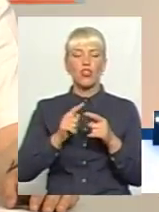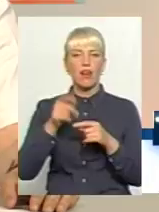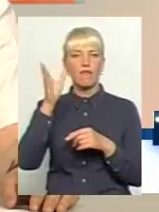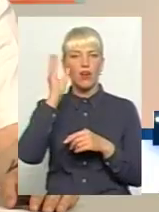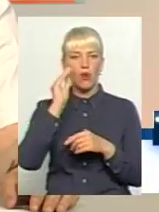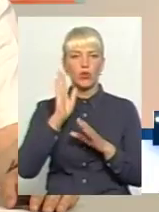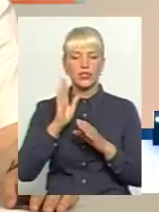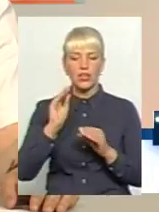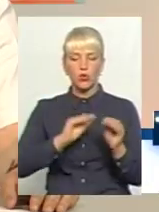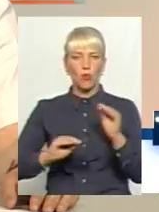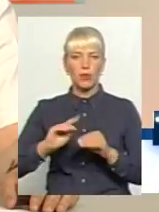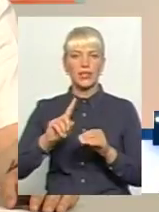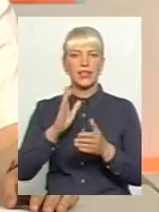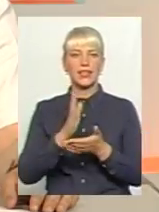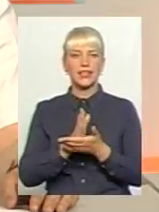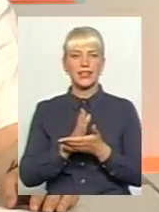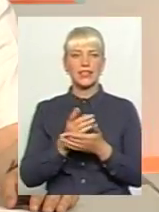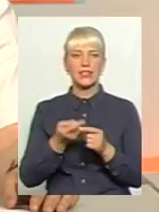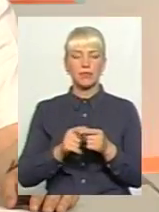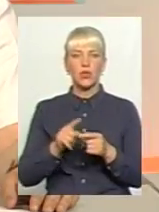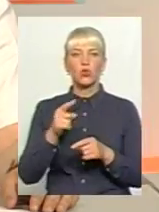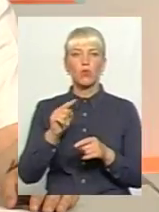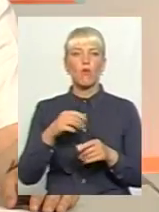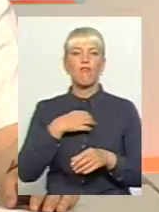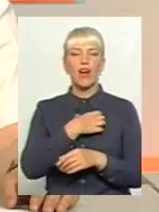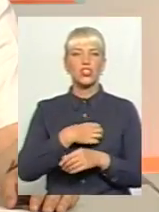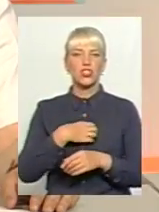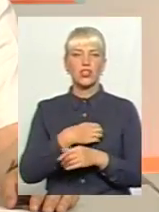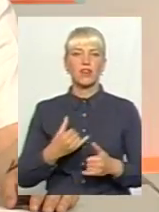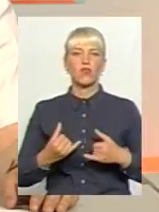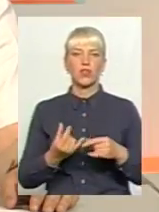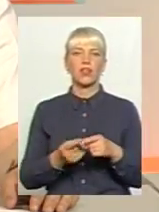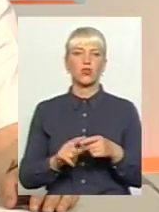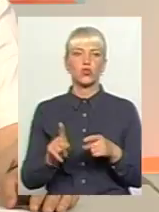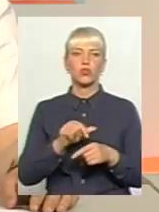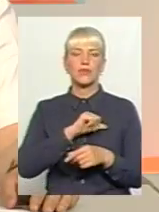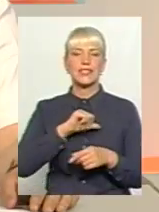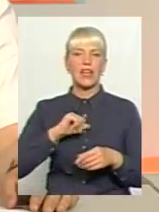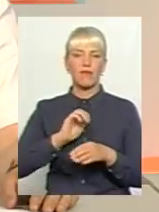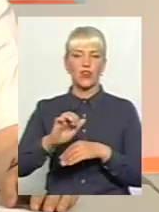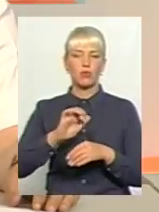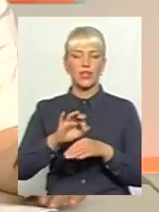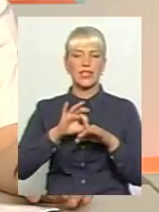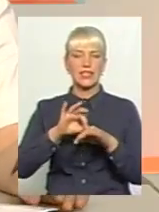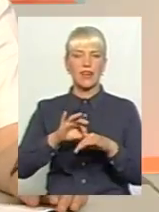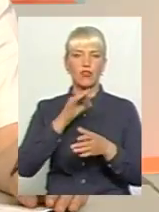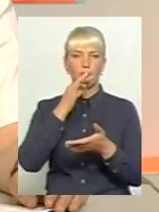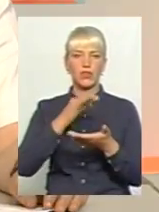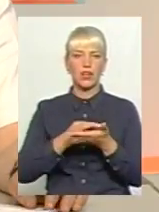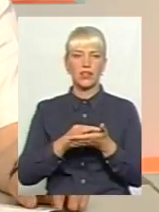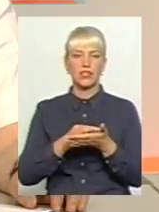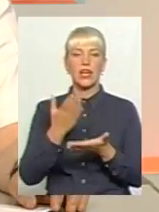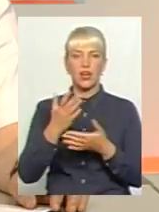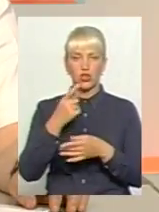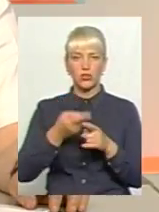виключно компоненти, які є на цій нерці. Тому дуже важливо для того, що сам виробник несе відповідальність, якщо він відповідальний